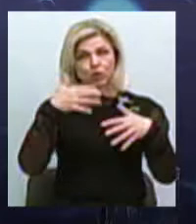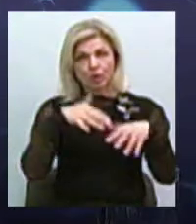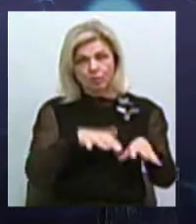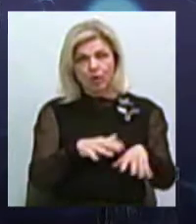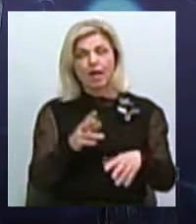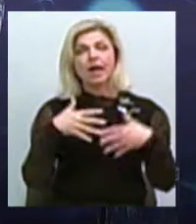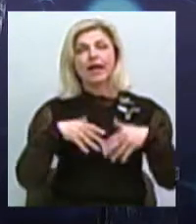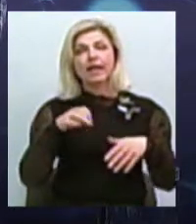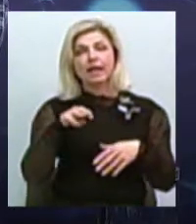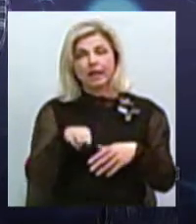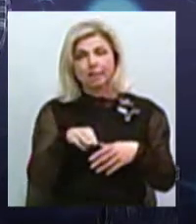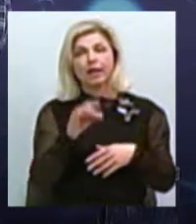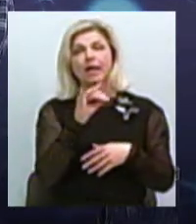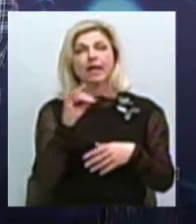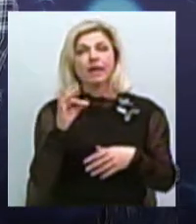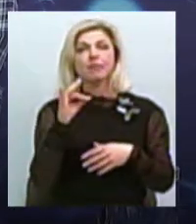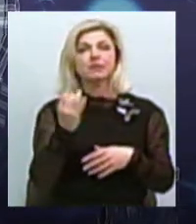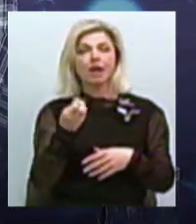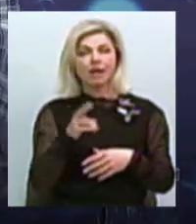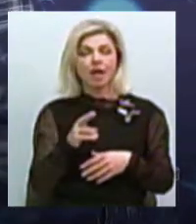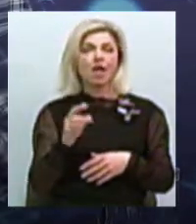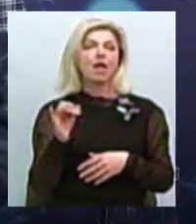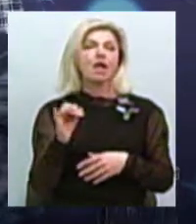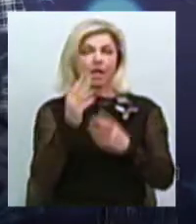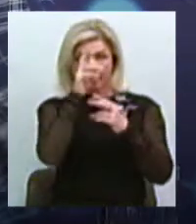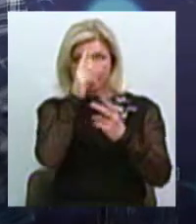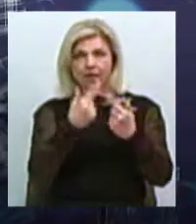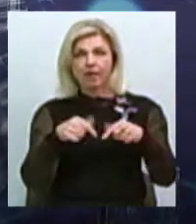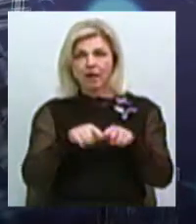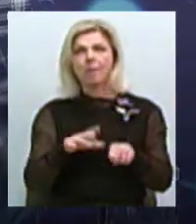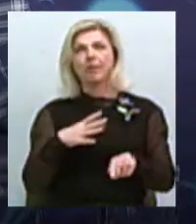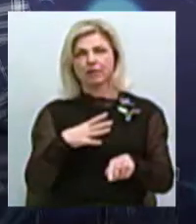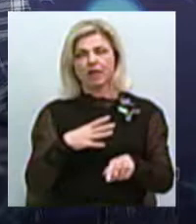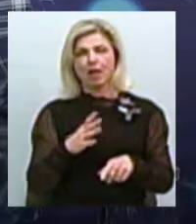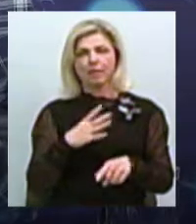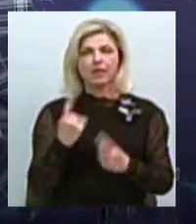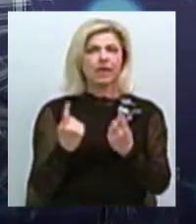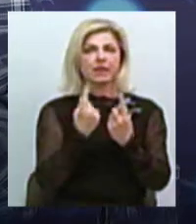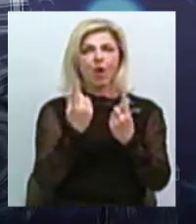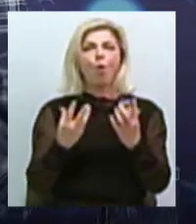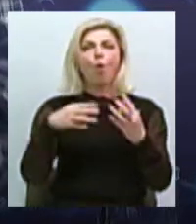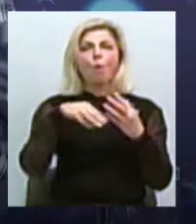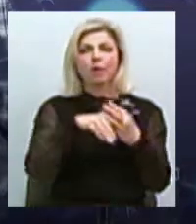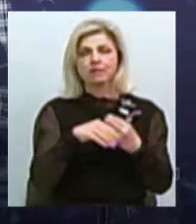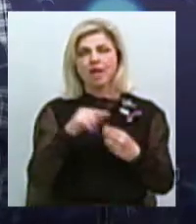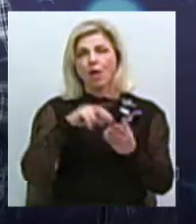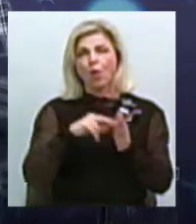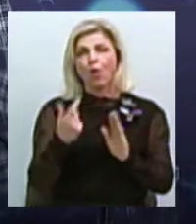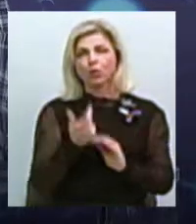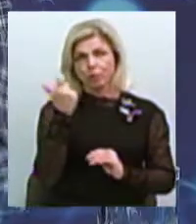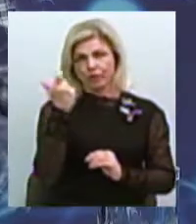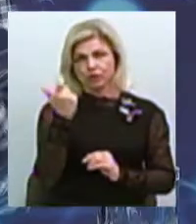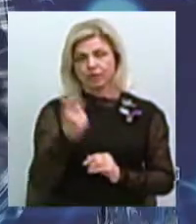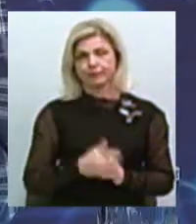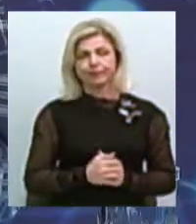Римська імперія була. Ми вже тоді були єдиним комплексом економічним, етнічним неможливо сказати,